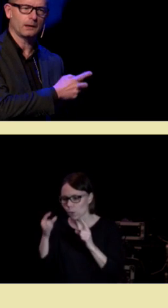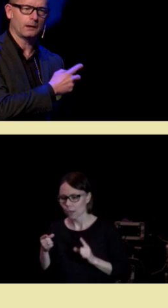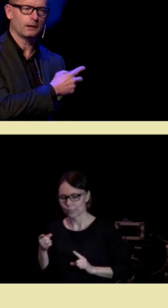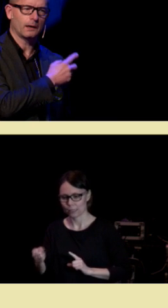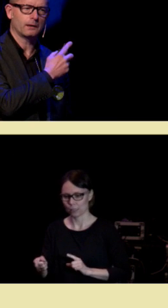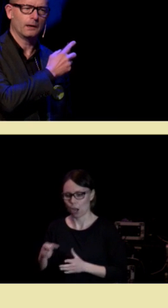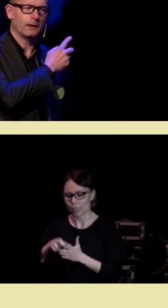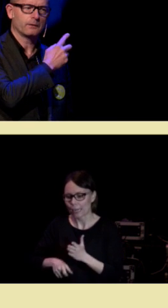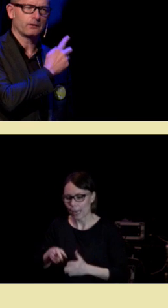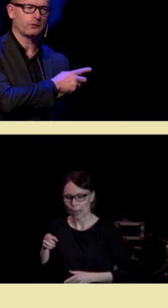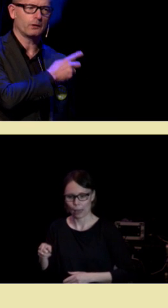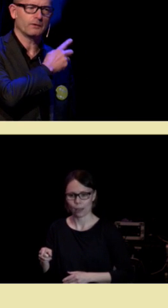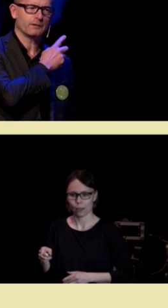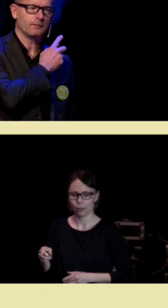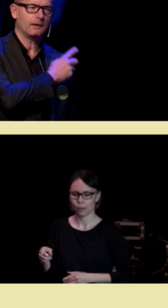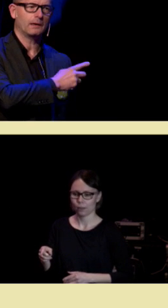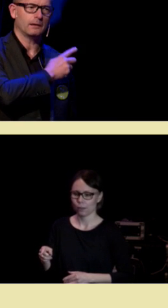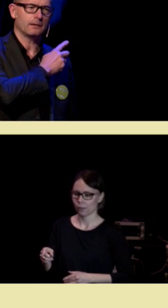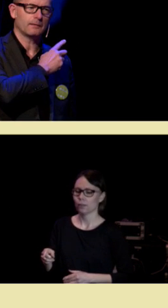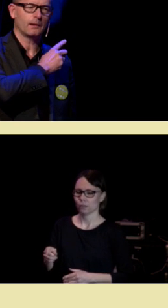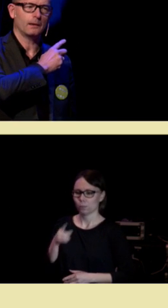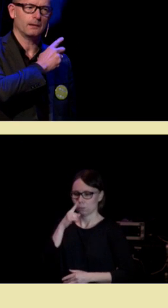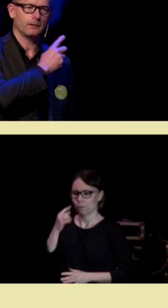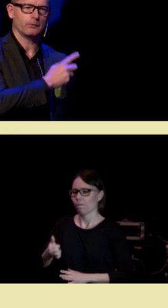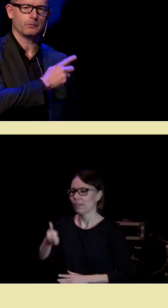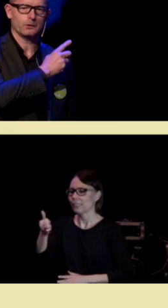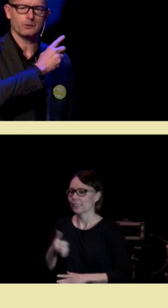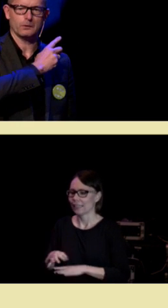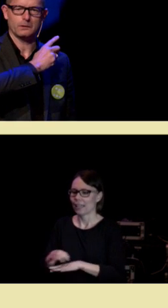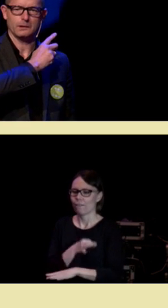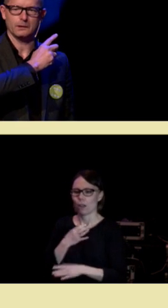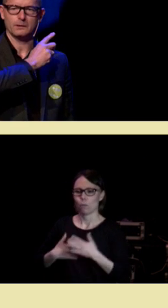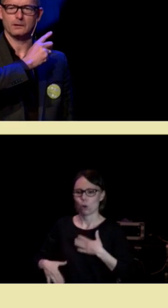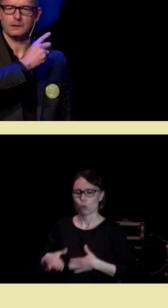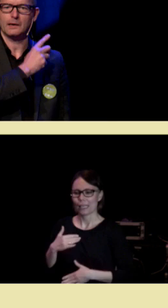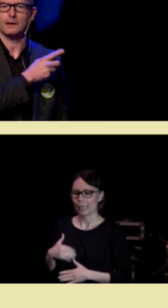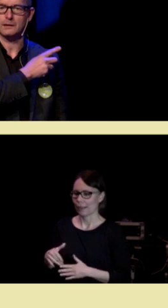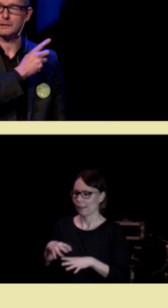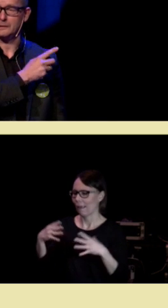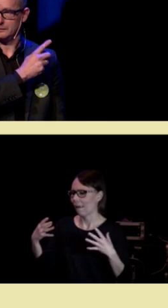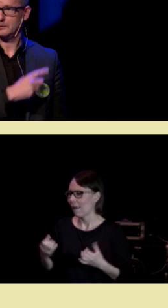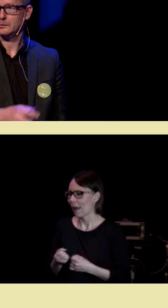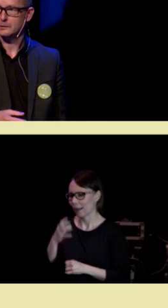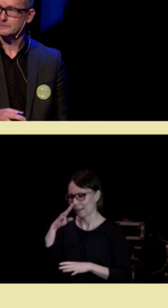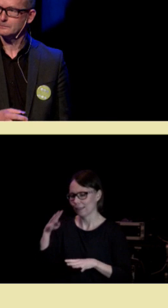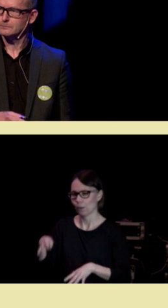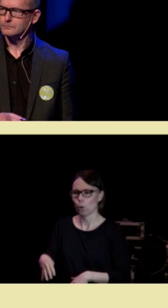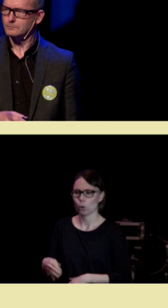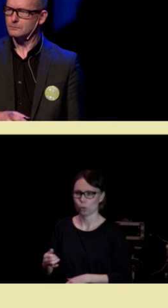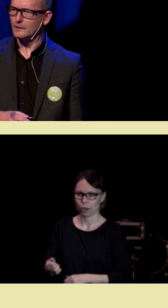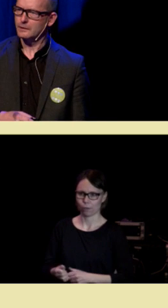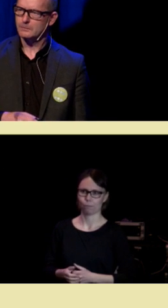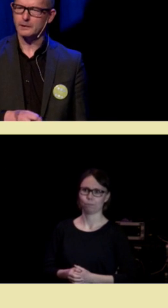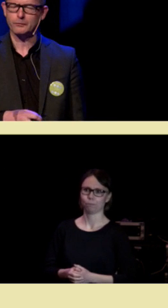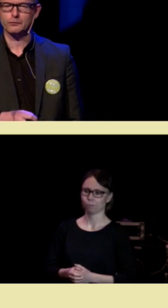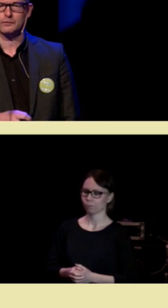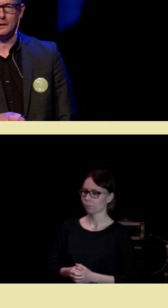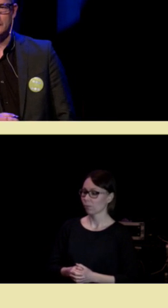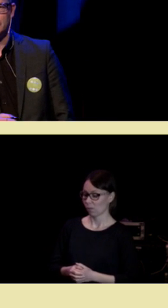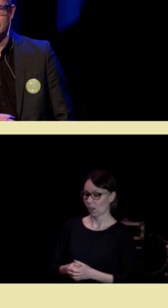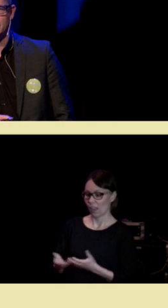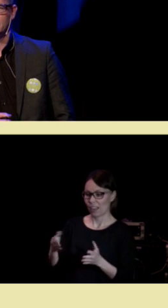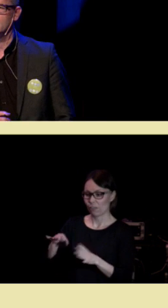denne artiklen er sannsynligvis den viktigste i neurobiologien i hele det 19. århundre. Den ble